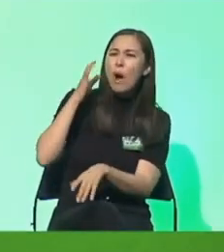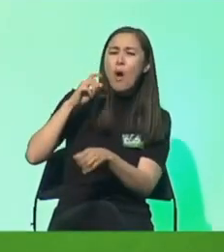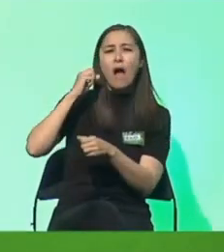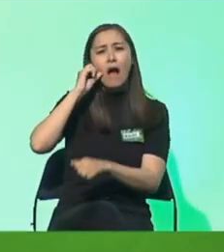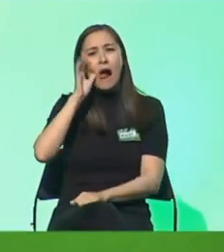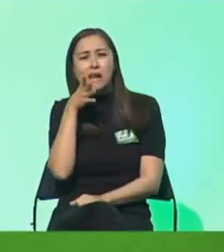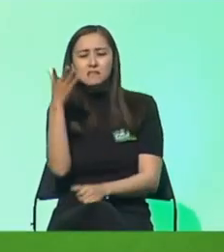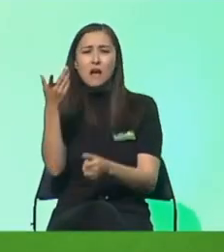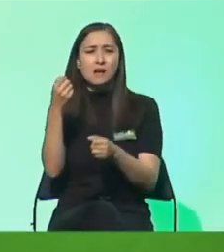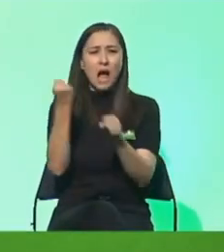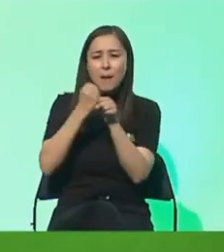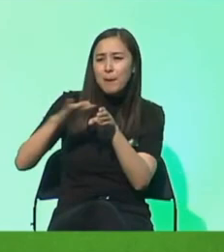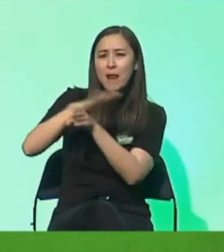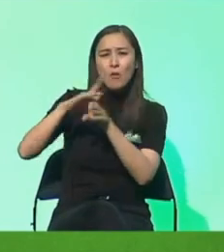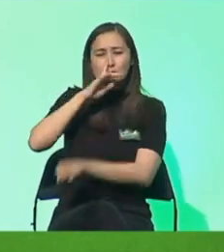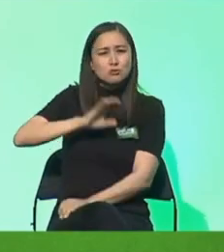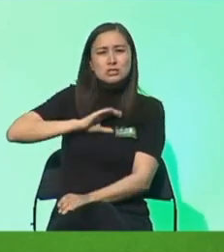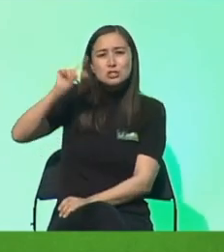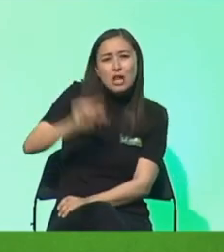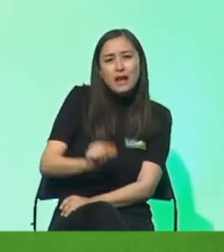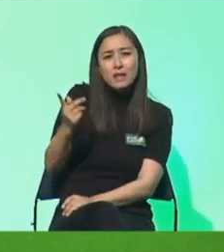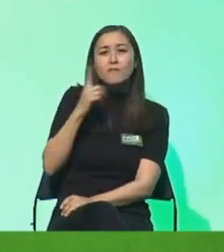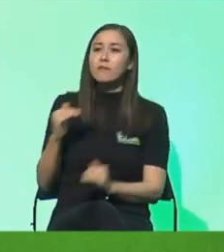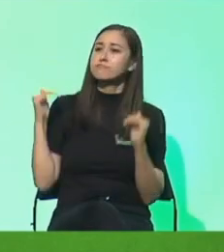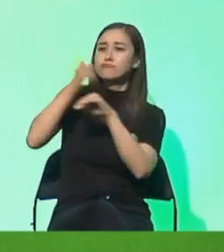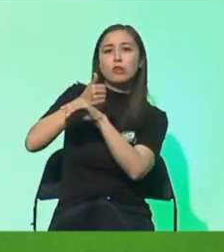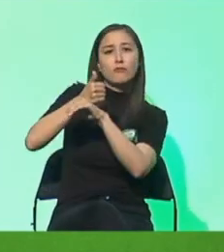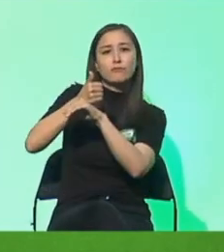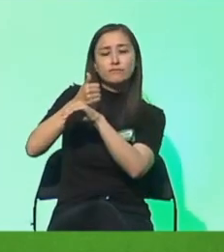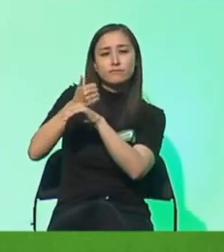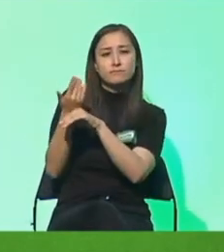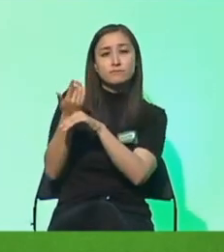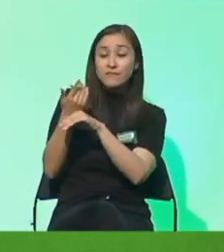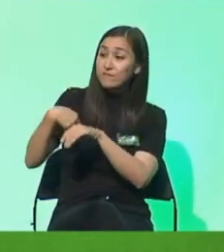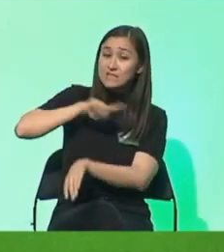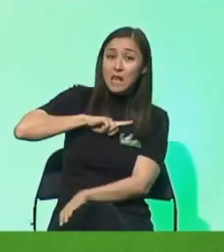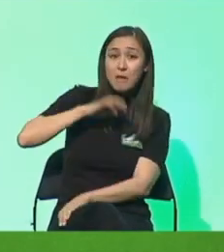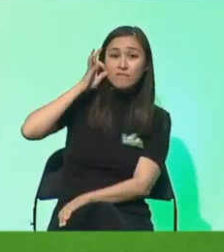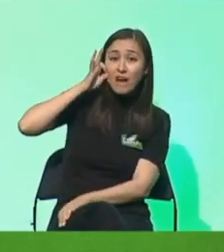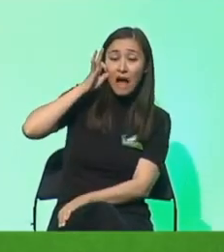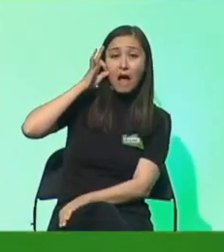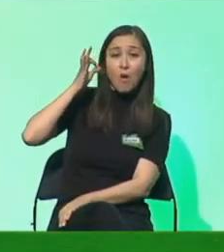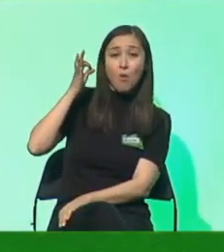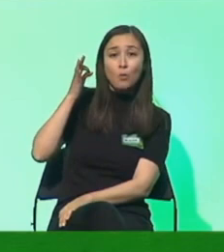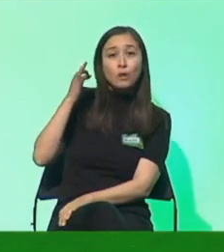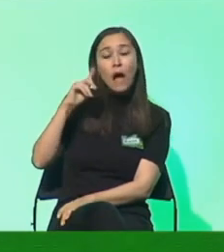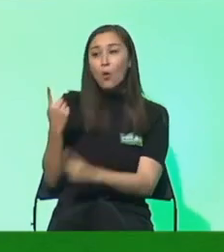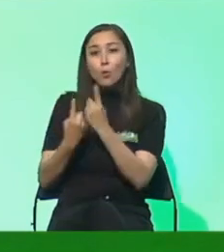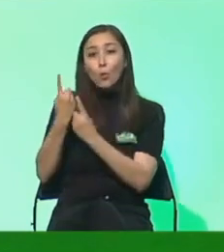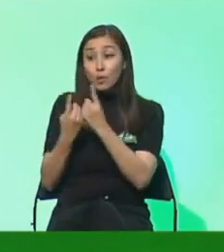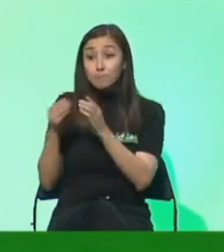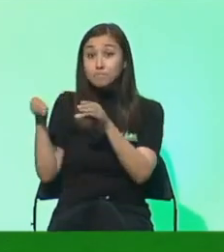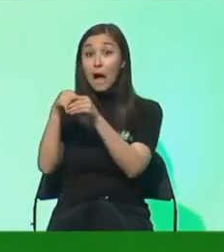Arbeitsplatz, wo man keine Chance hat, in der Vorstandsetage dabei zu sein. Wir Frauen innerhalb den Grünen und glücklicherweise mit immer mehr